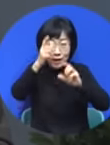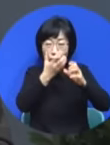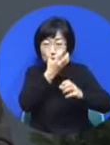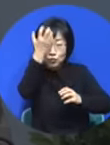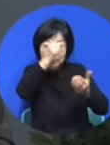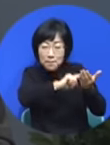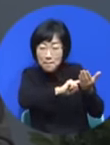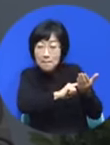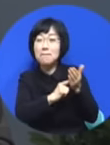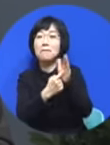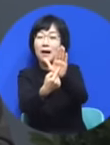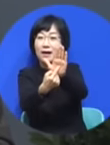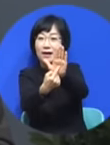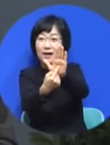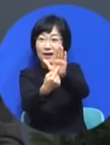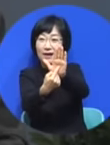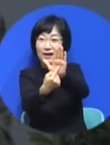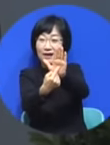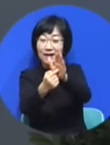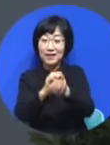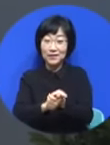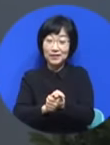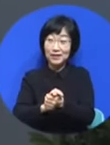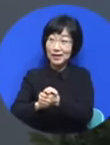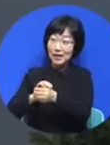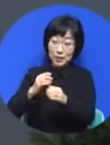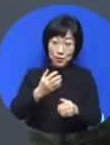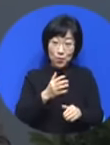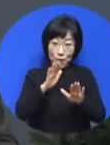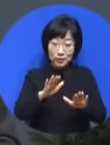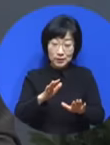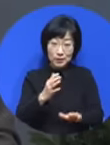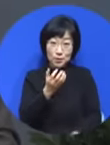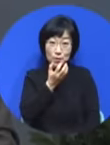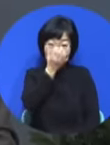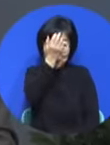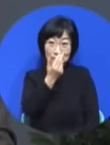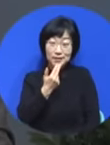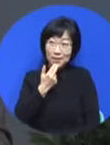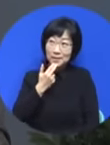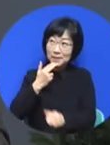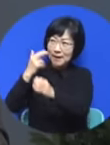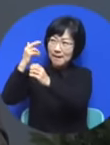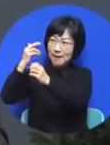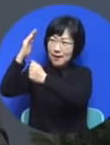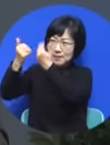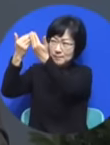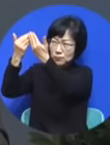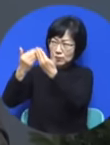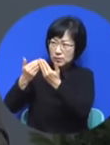요셉이 하나님이 주신 걸 굳게 붙잡았는데 그게 꿈으로 설명되었을 뿐입니다.